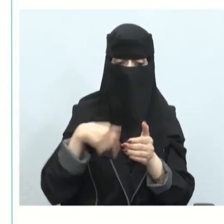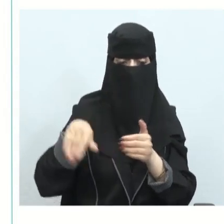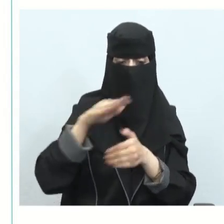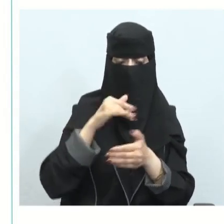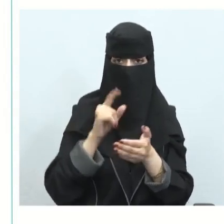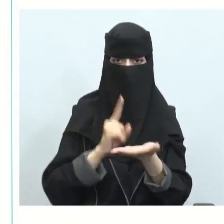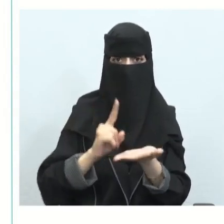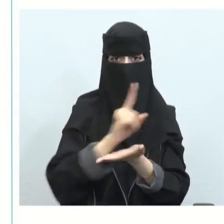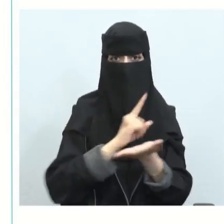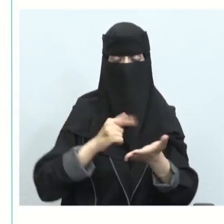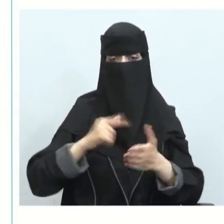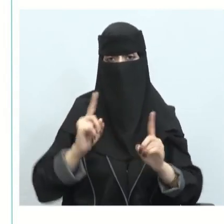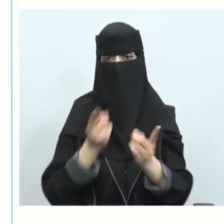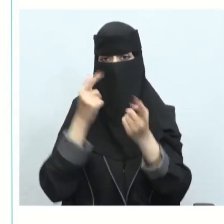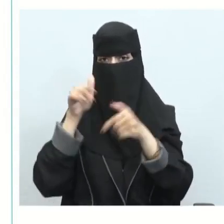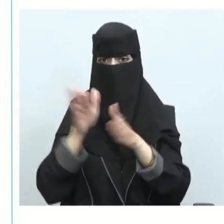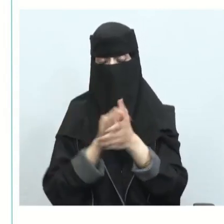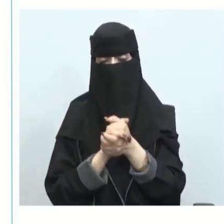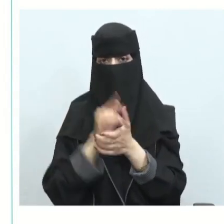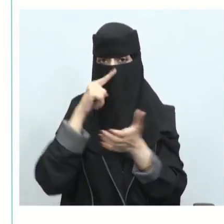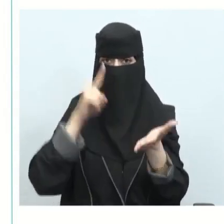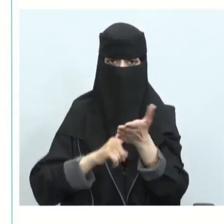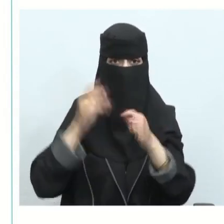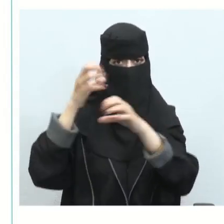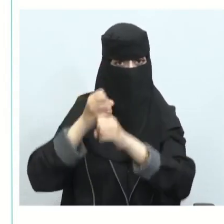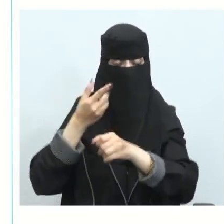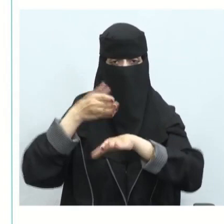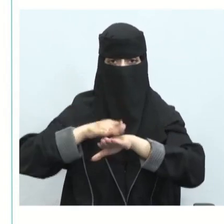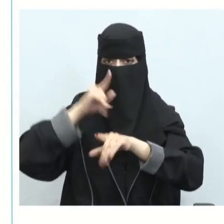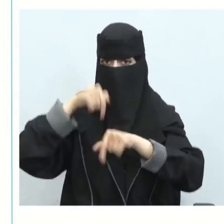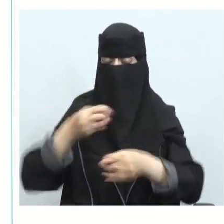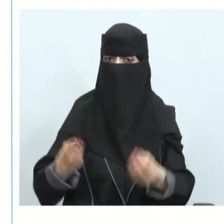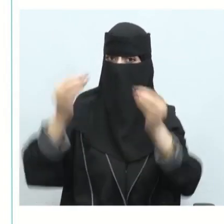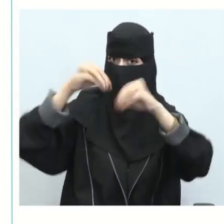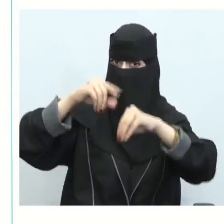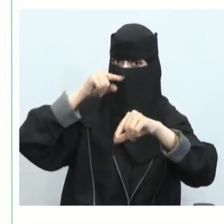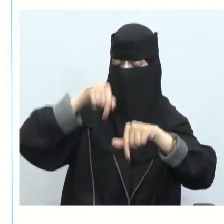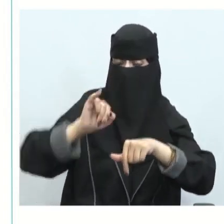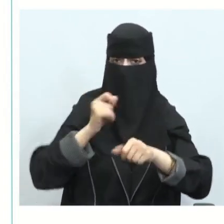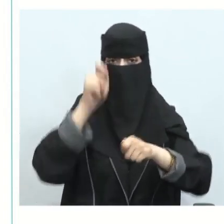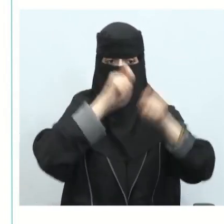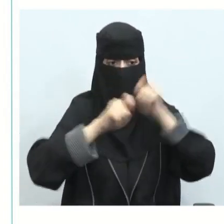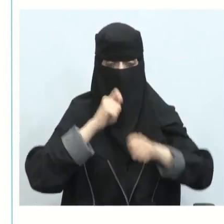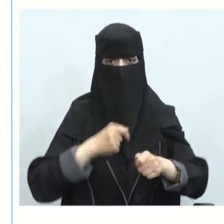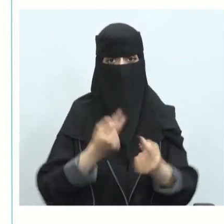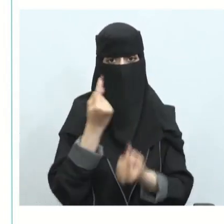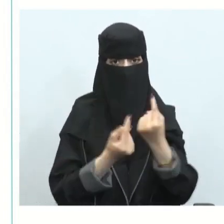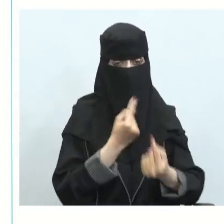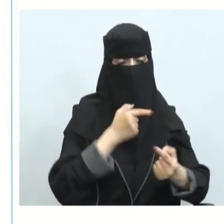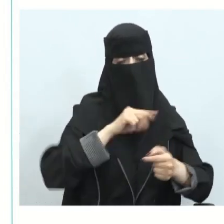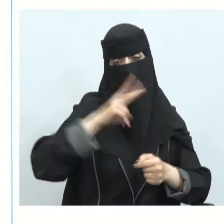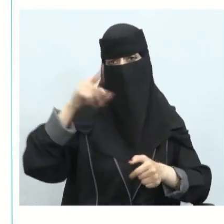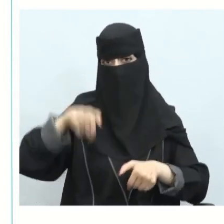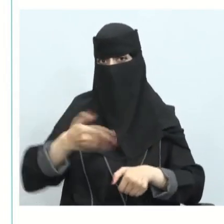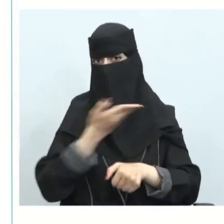المجتمع كذلك البيئة الطبيعية يجب أن نحافظ على البيئة الطبيعة ونزيد أيضا من عملية الزراعة وغيرها التي